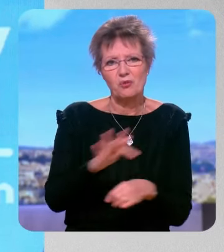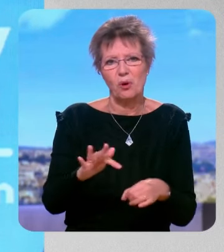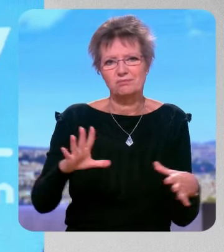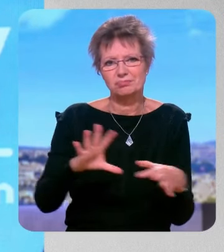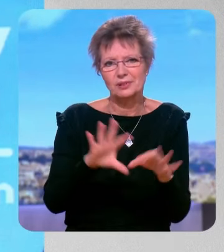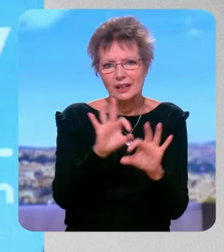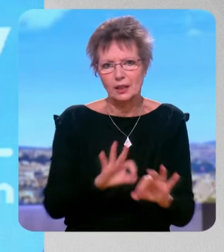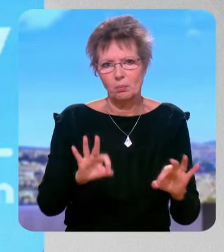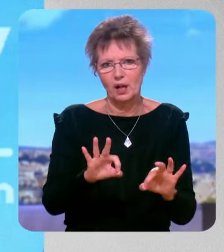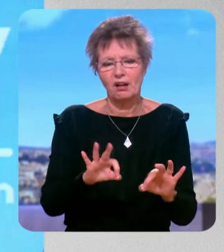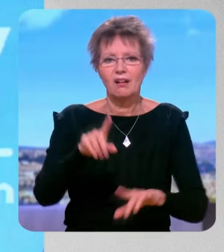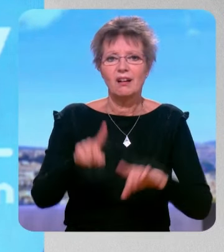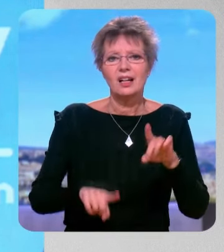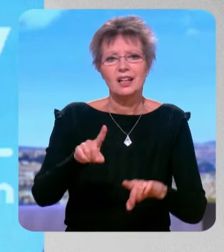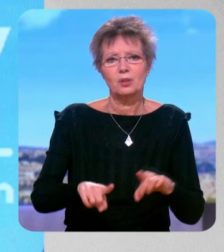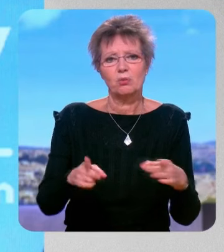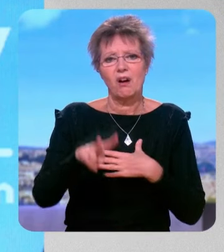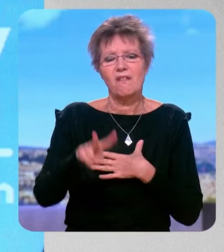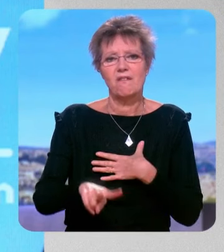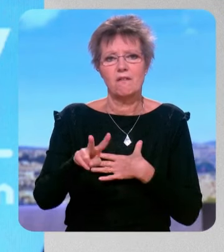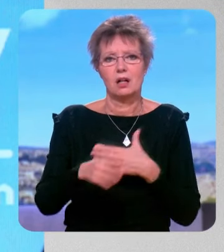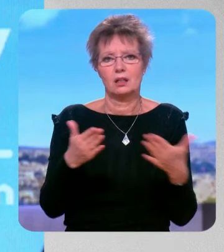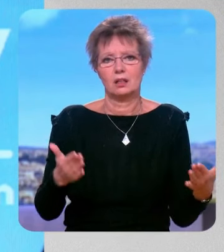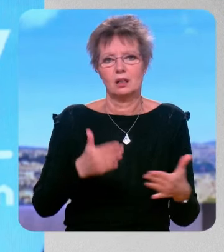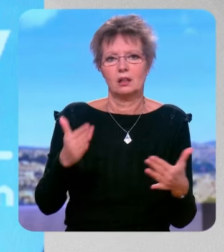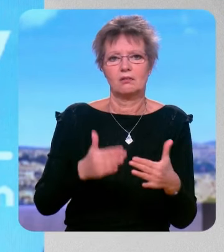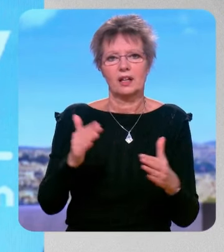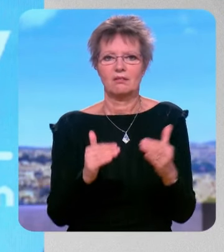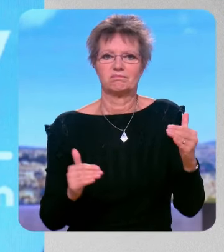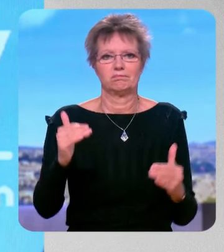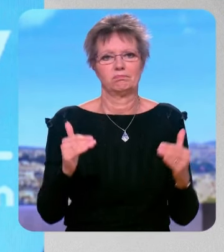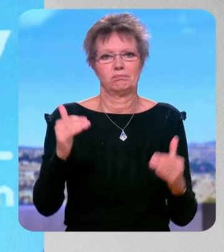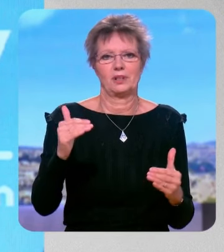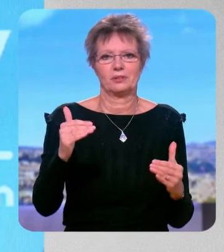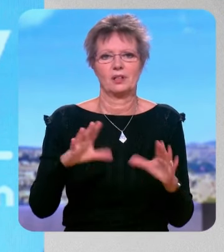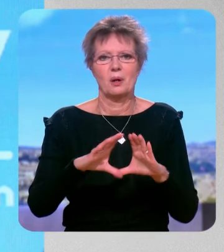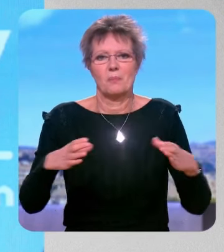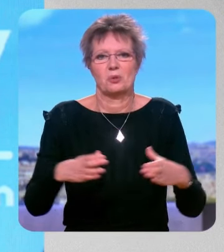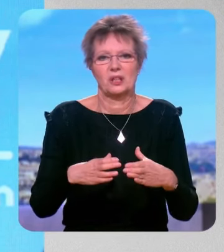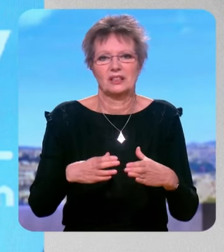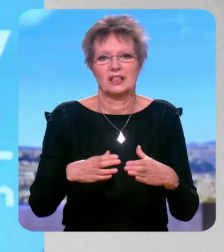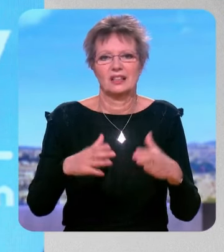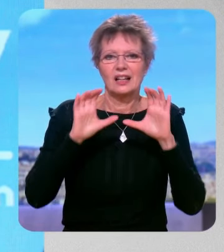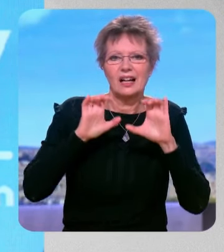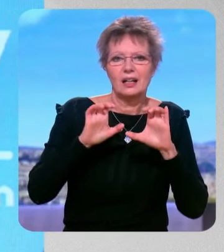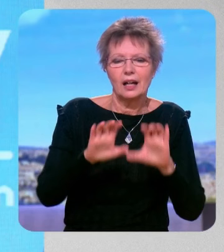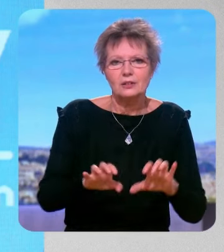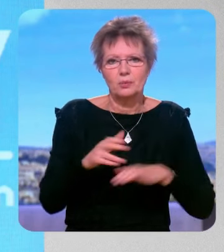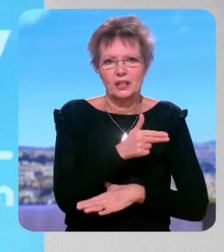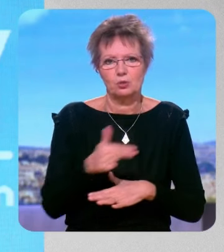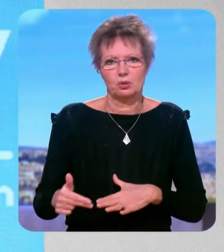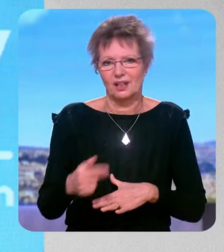regrette parfois une attitude un peu un peu dominatrice de la majorité relative à l'assemblée nationale qui